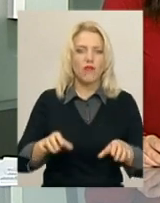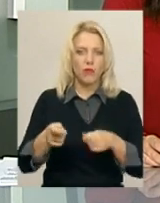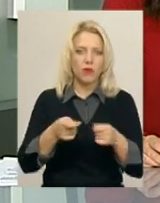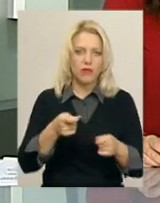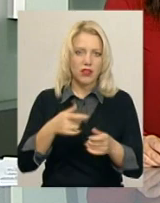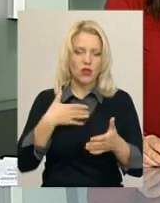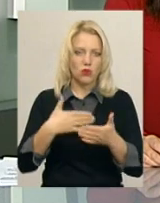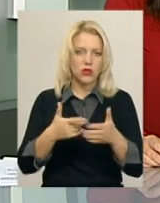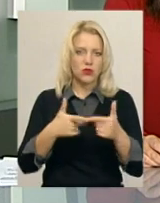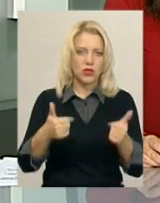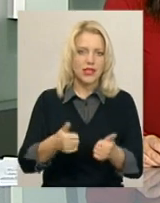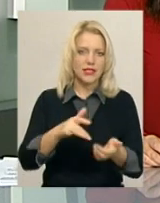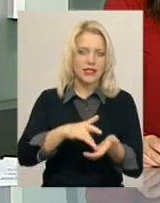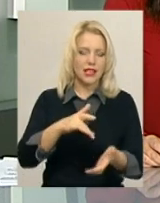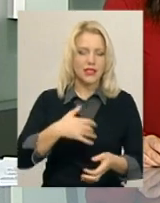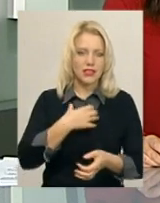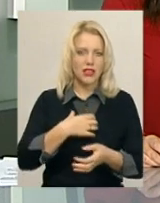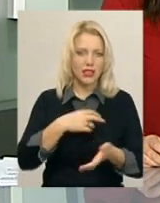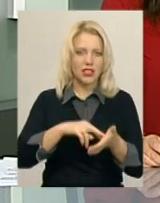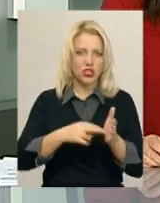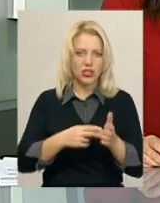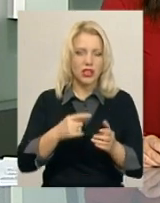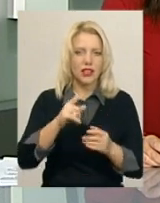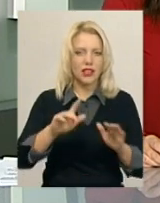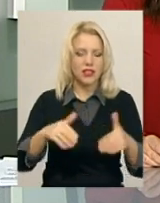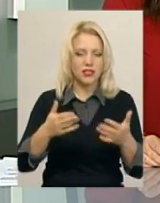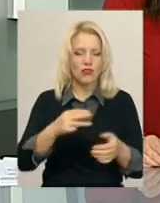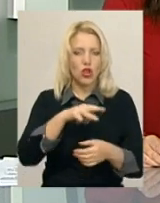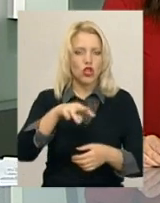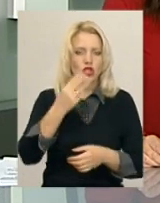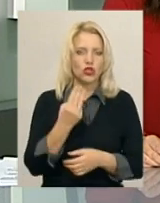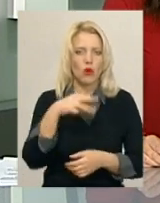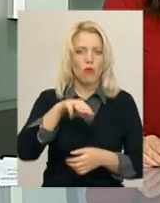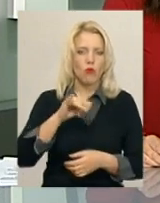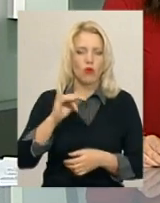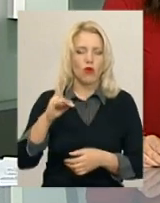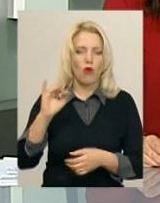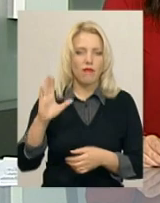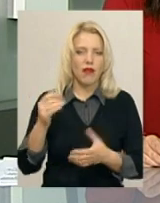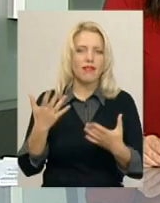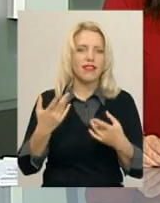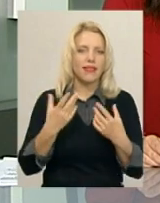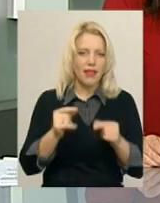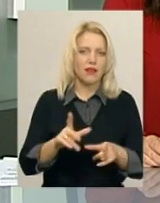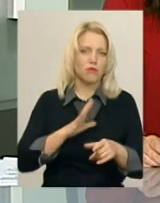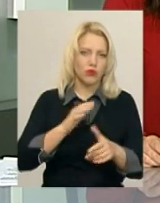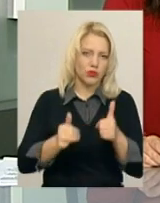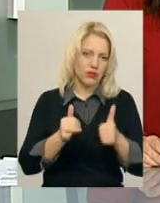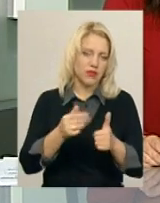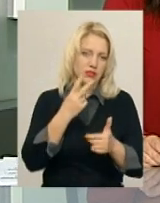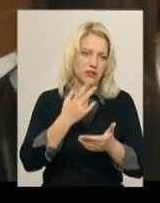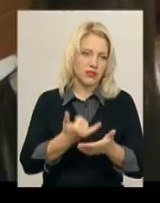організації «Центр стратегічних ініціатив» Наталя Шмурюкова. Як відбувався історичний пазл-квест, розповість Вікторія Зелінська.